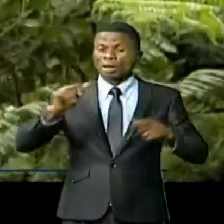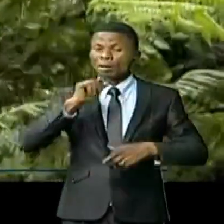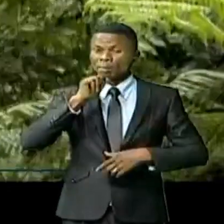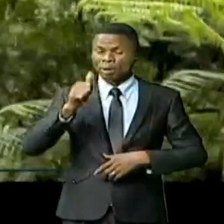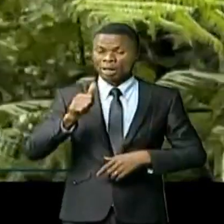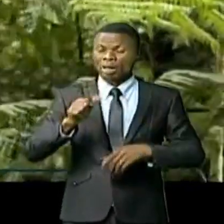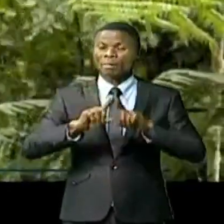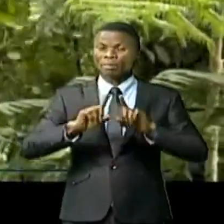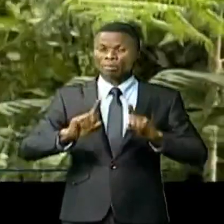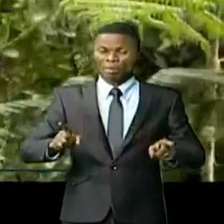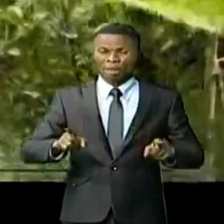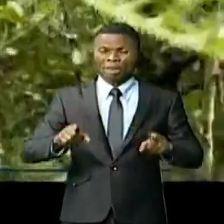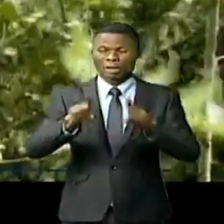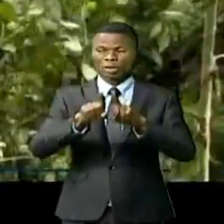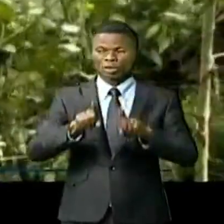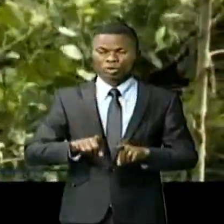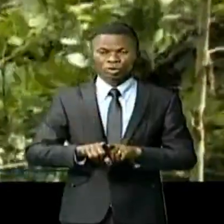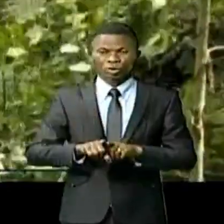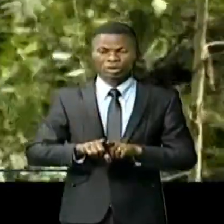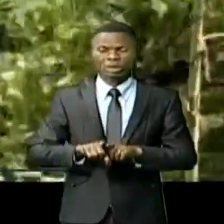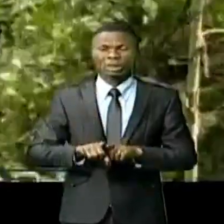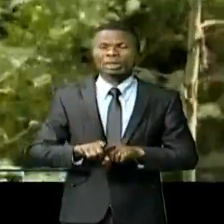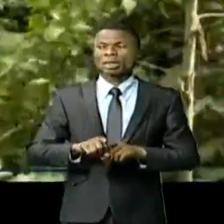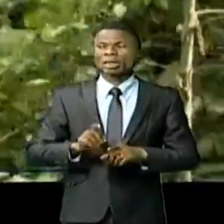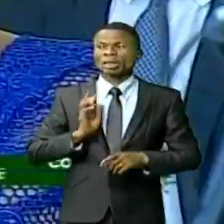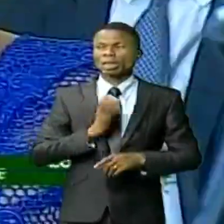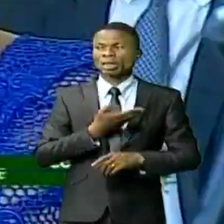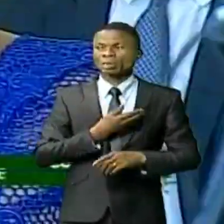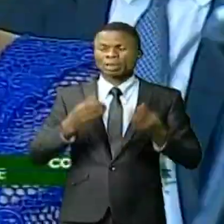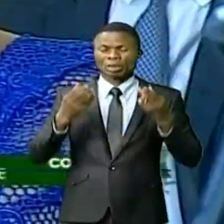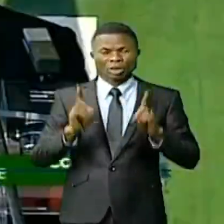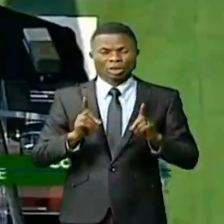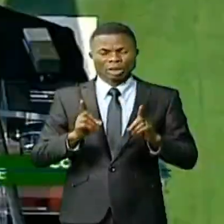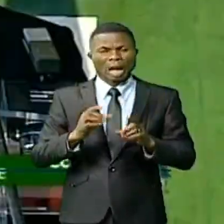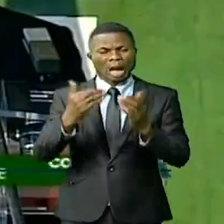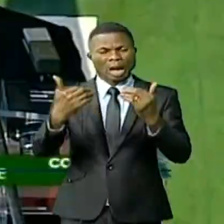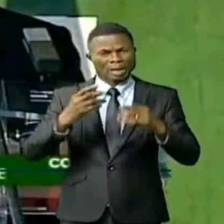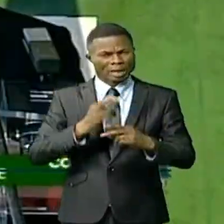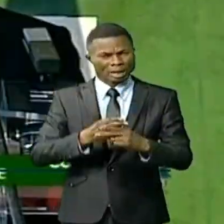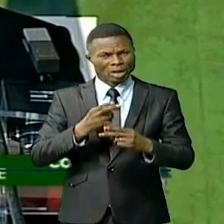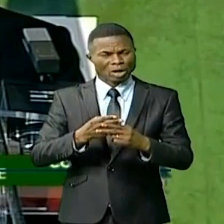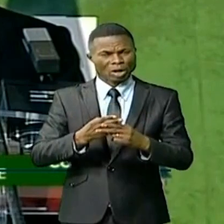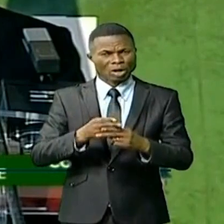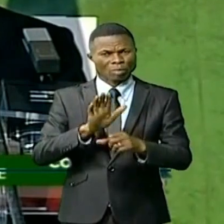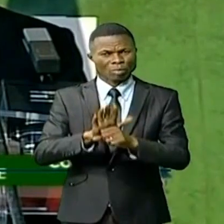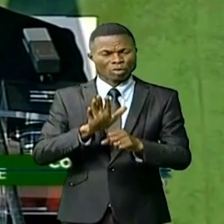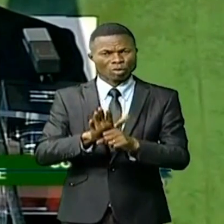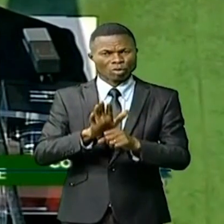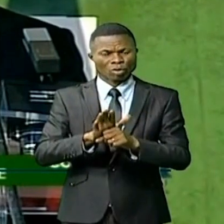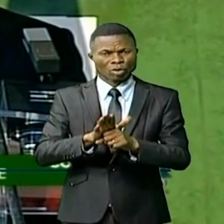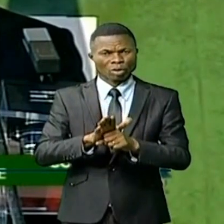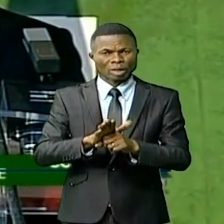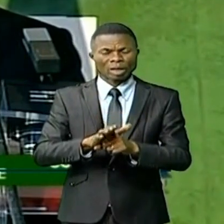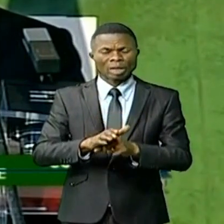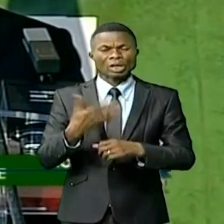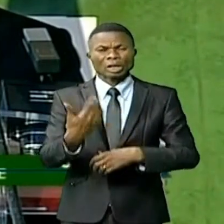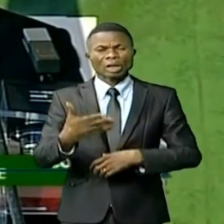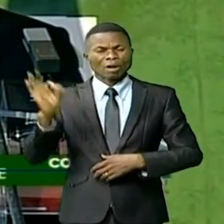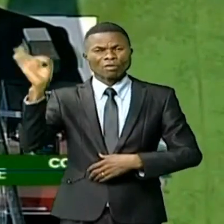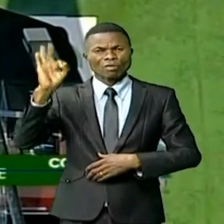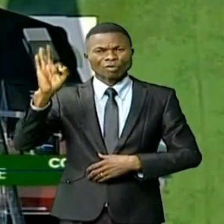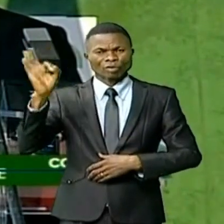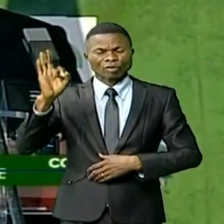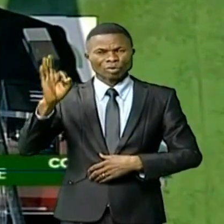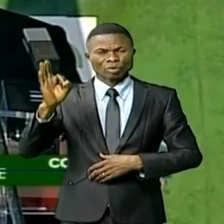tropicale humide au monde, mais aussi celui qui possède l'une des plus importantes réserves des